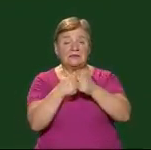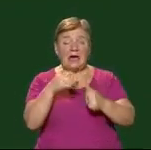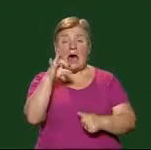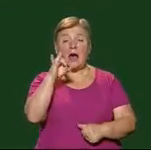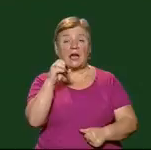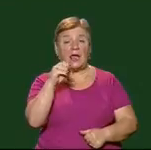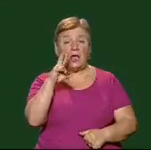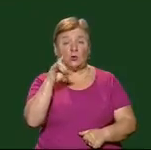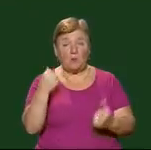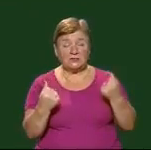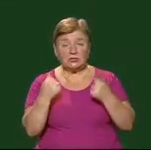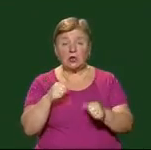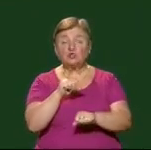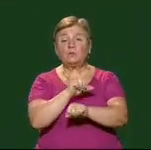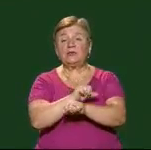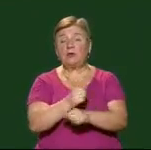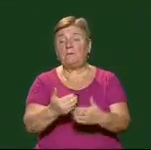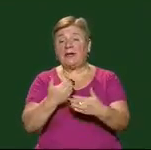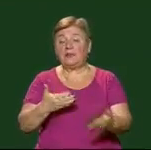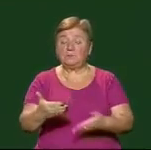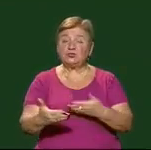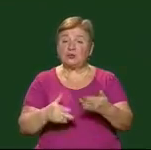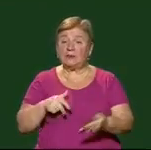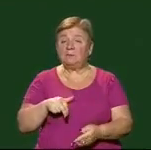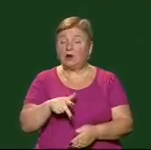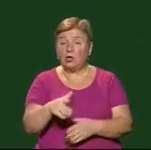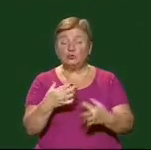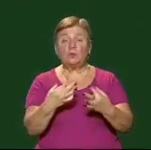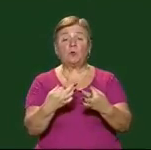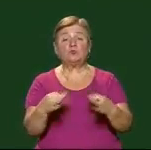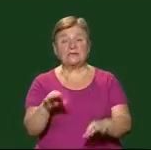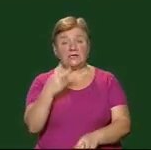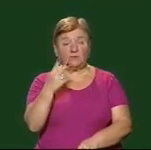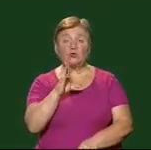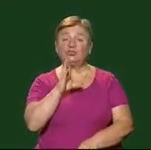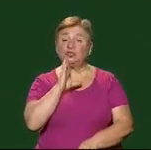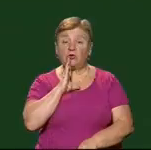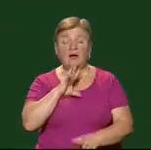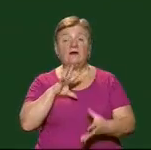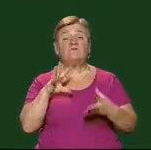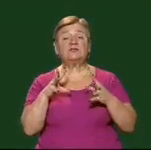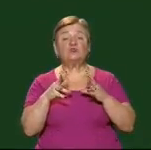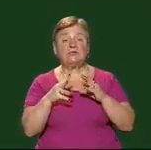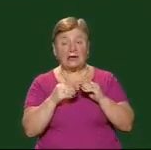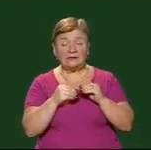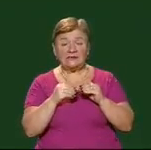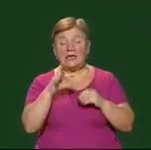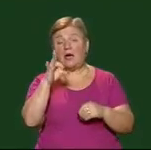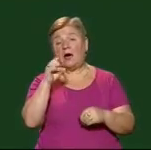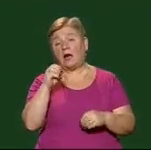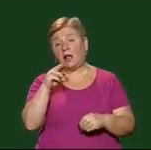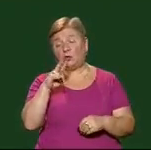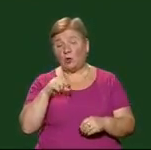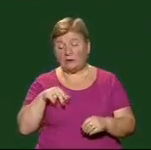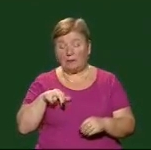Рено водійка якого зупинилася перед пішохідним переходом, аби пропустити двох жінок В результаті зіткнення Рено відкинуло на